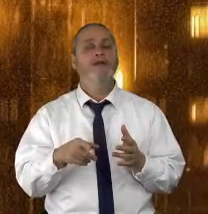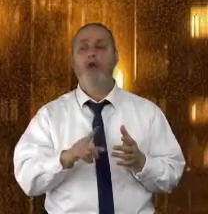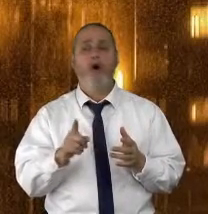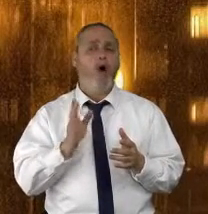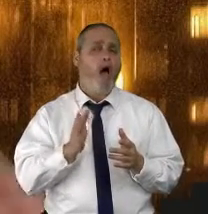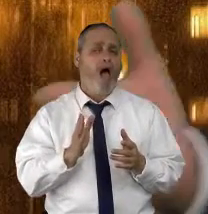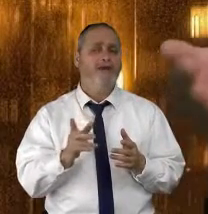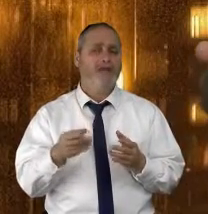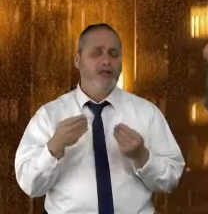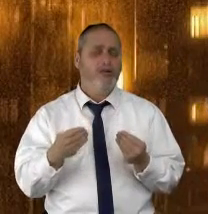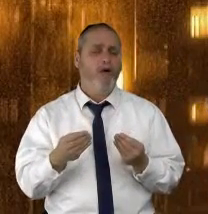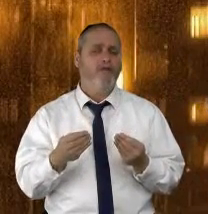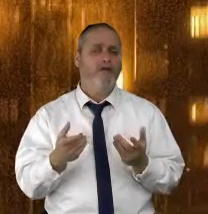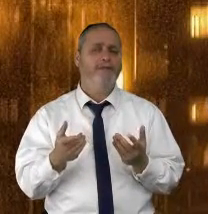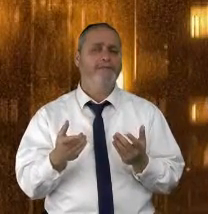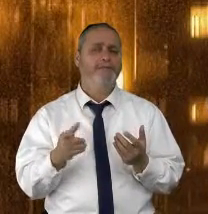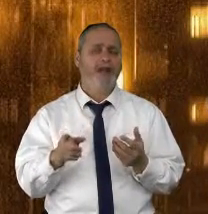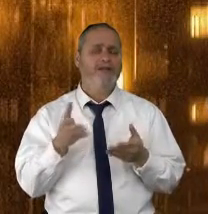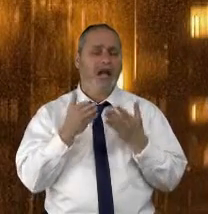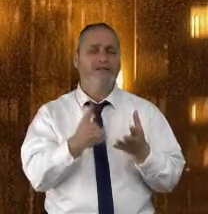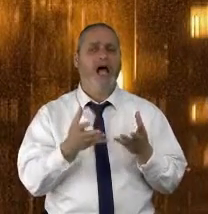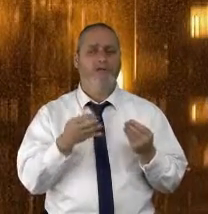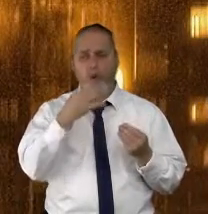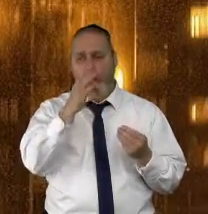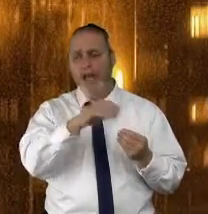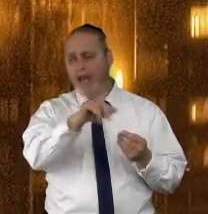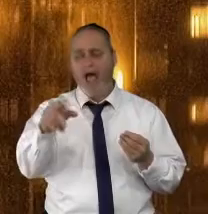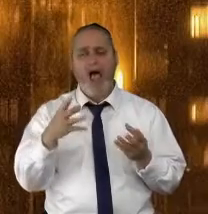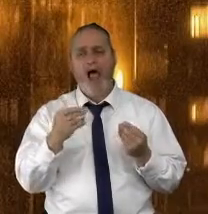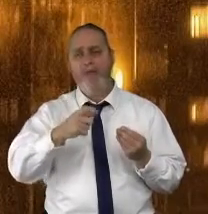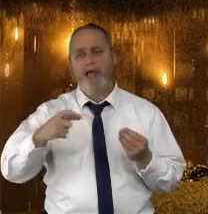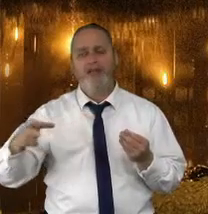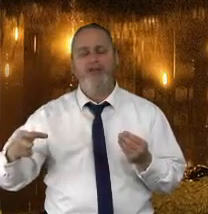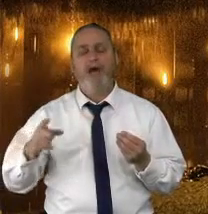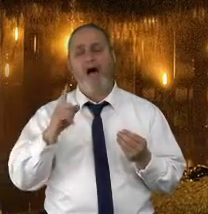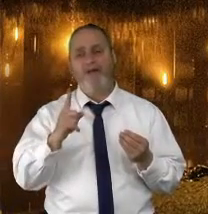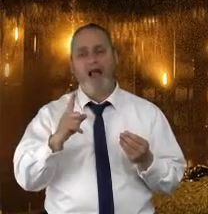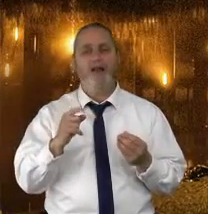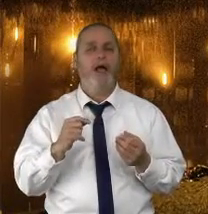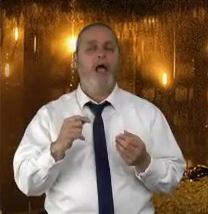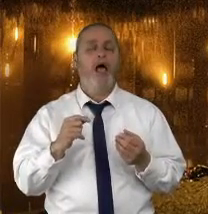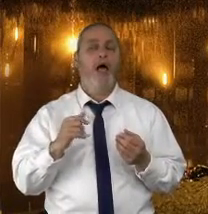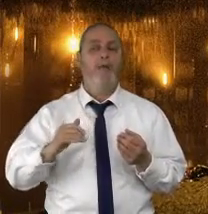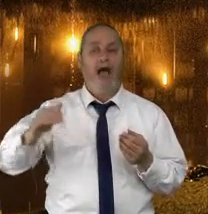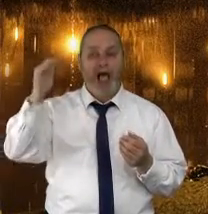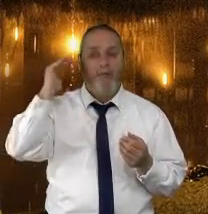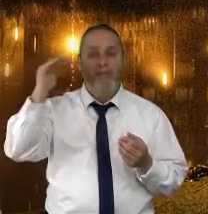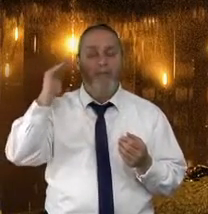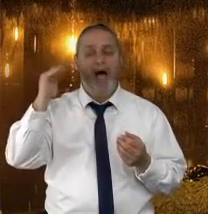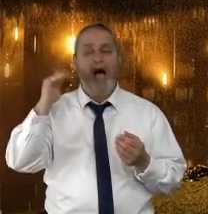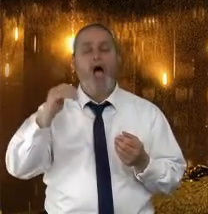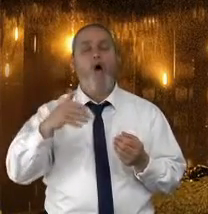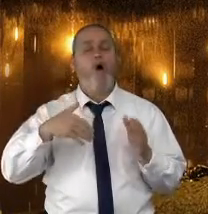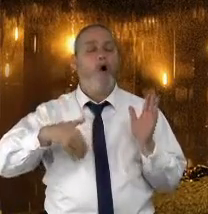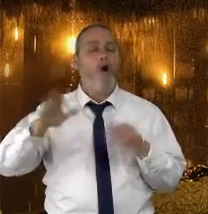לא אומר שזה רע, יכול שזה אמת היה דבר שעזר והואי להרבה מאוד אנשים. אבל ברמת המקרו,